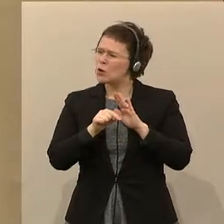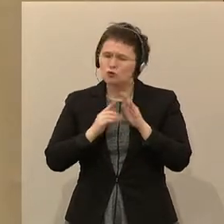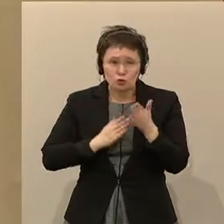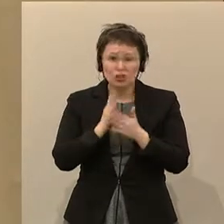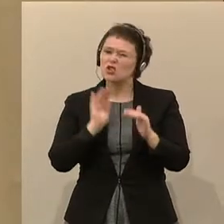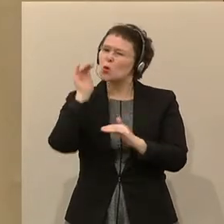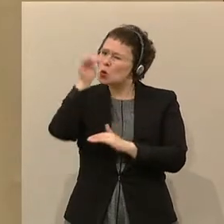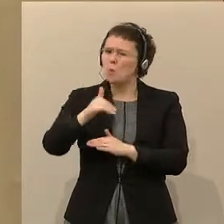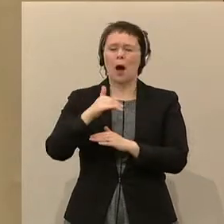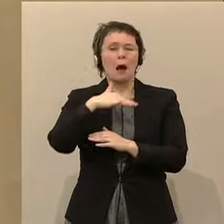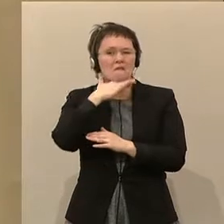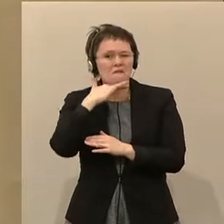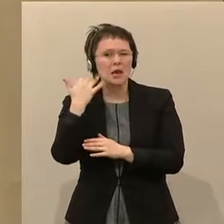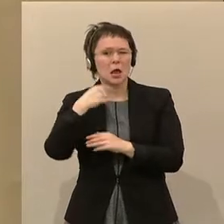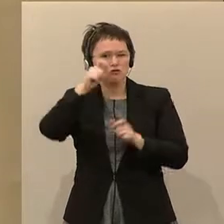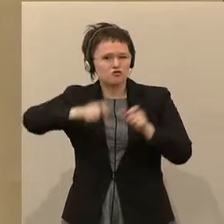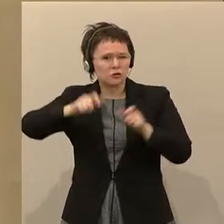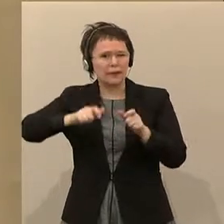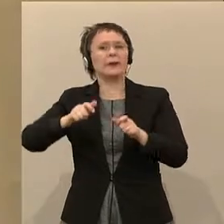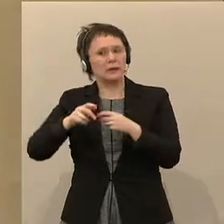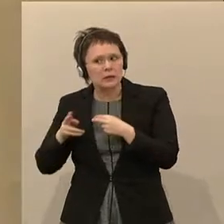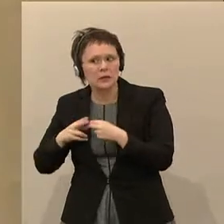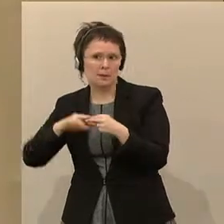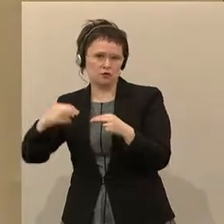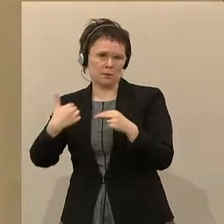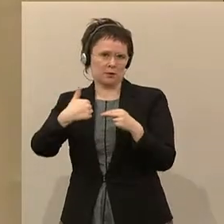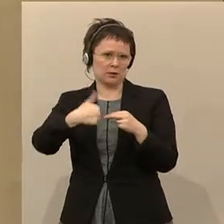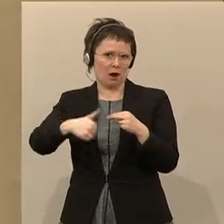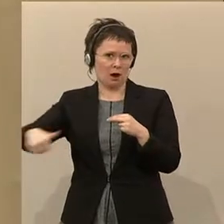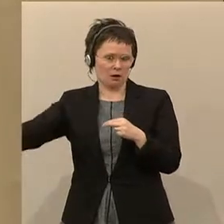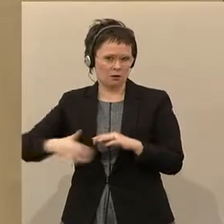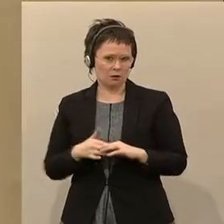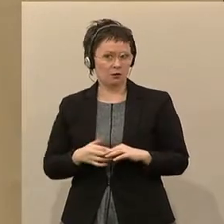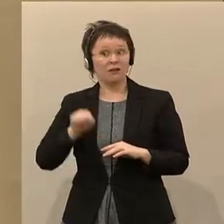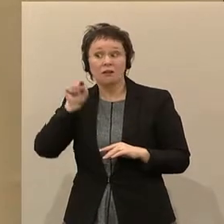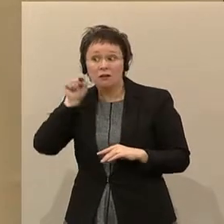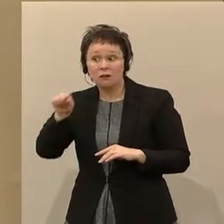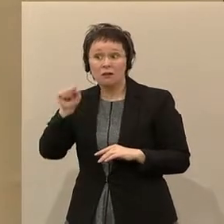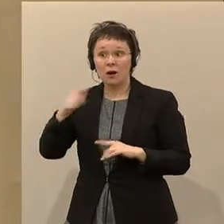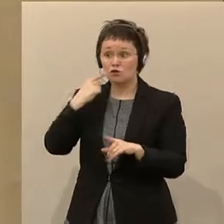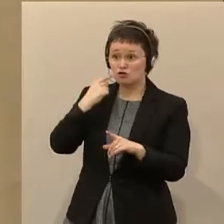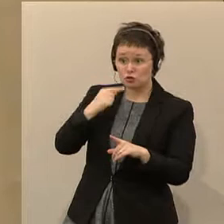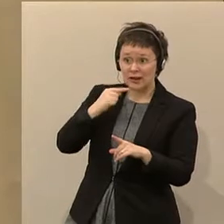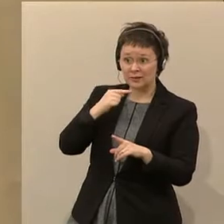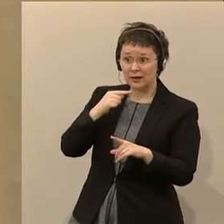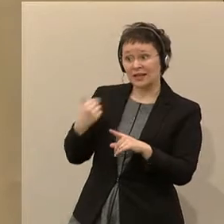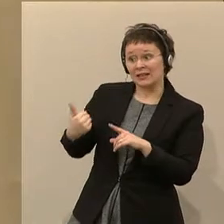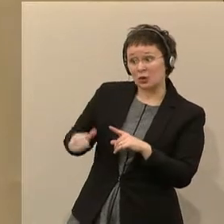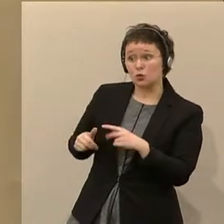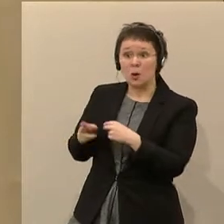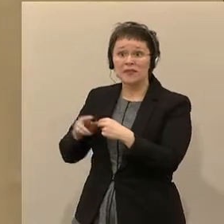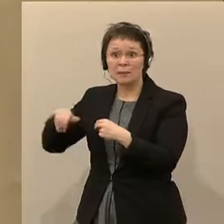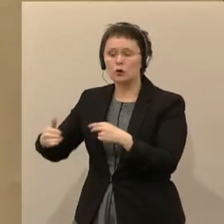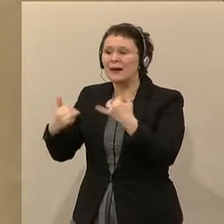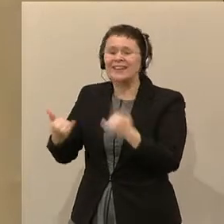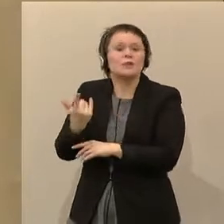viele berufstätige Studierende. Und bestraft werden diese berufstätigen Studierenden von der Bundesregierung nun doppelt. Denn